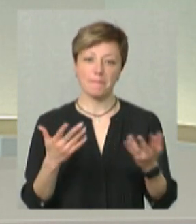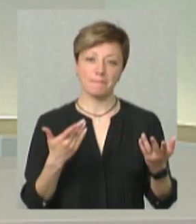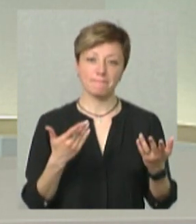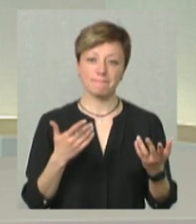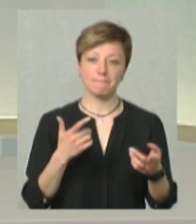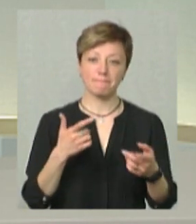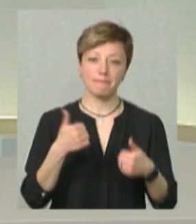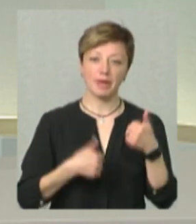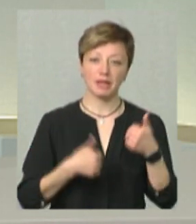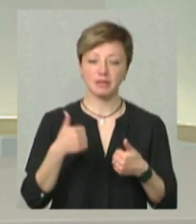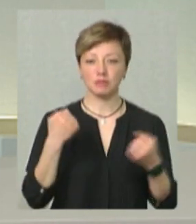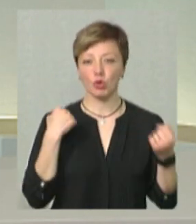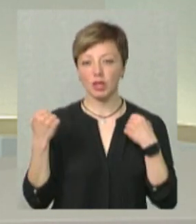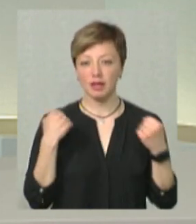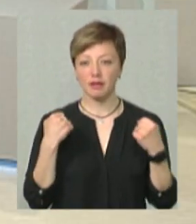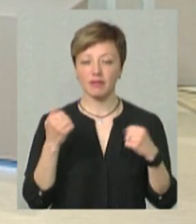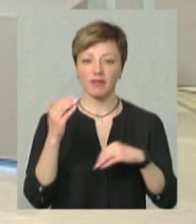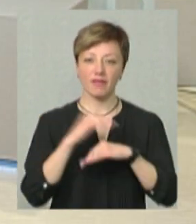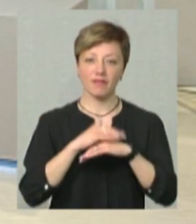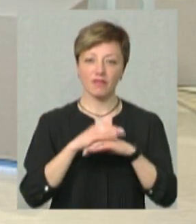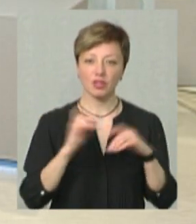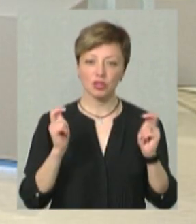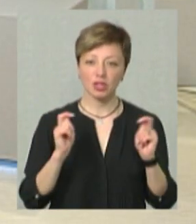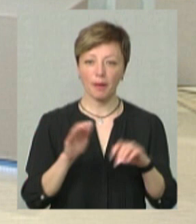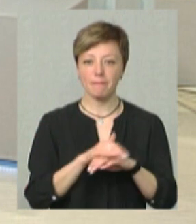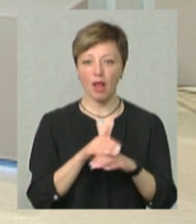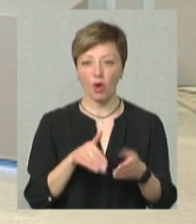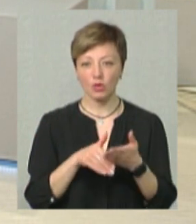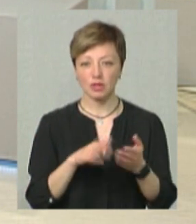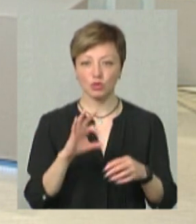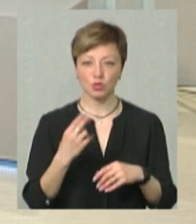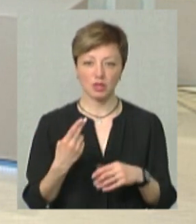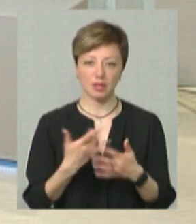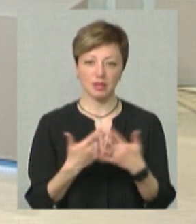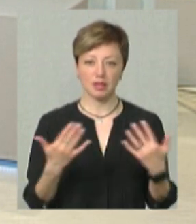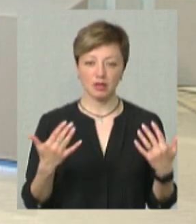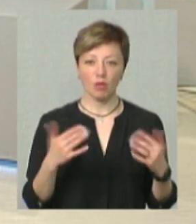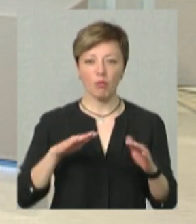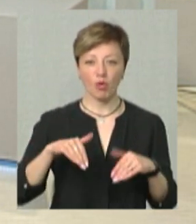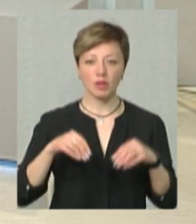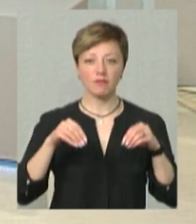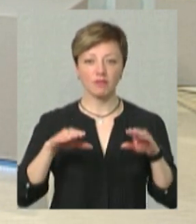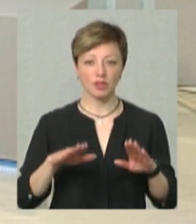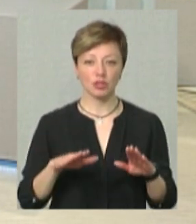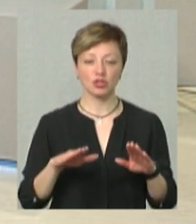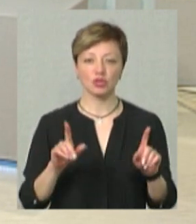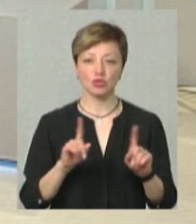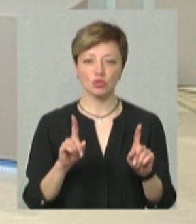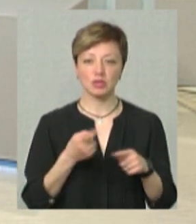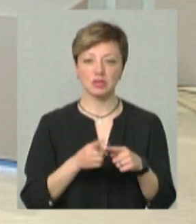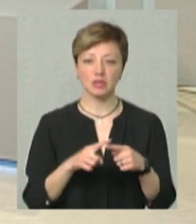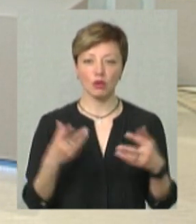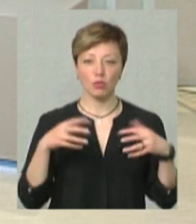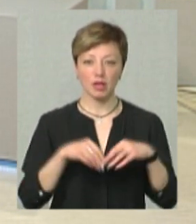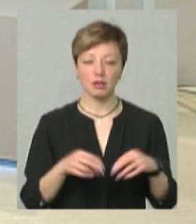Брейринги, спортивні змагання, вечірки благодійні, соціальні. Ми потім вирішили, що це